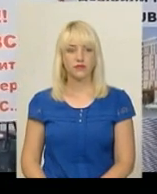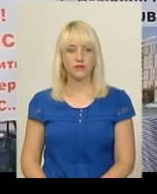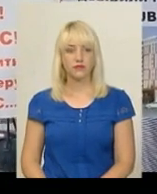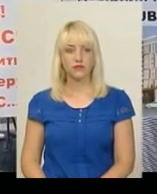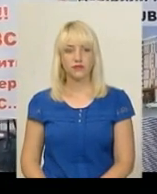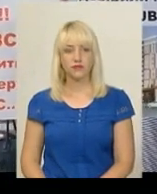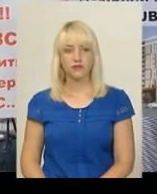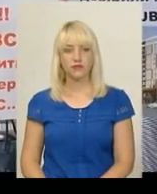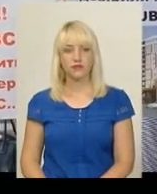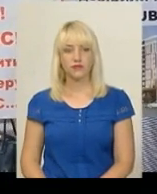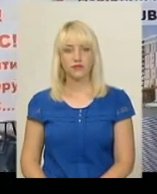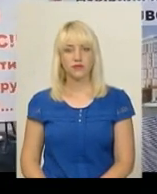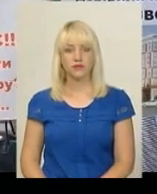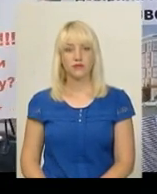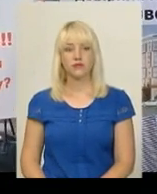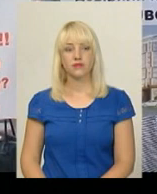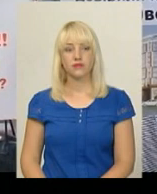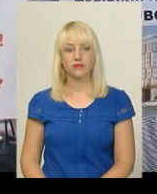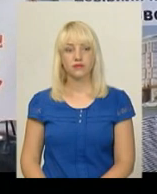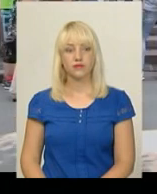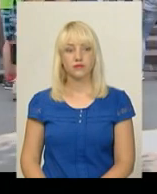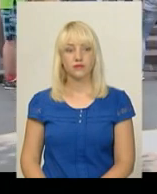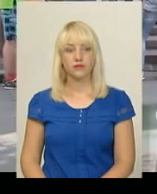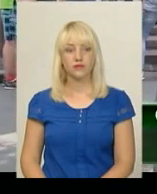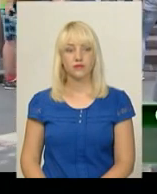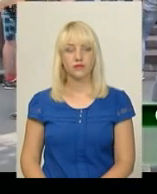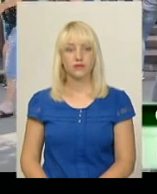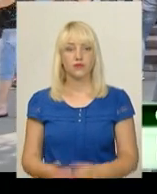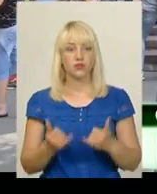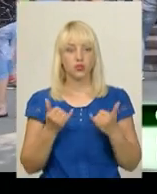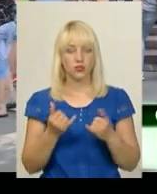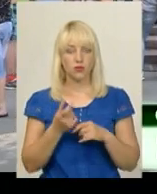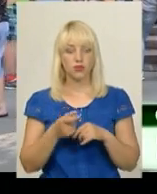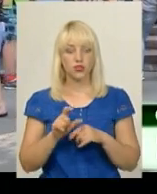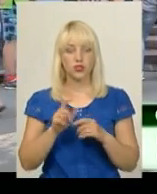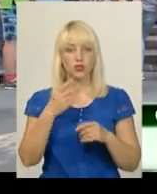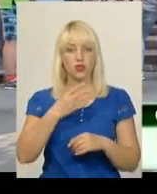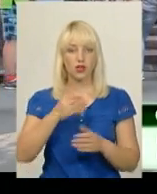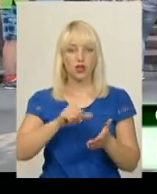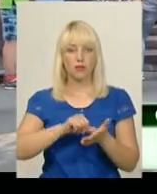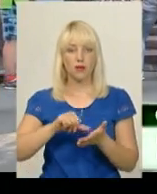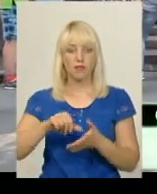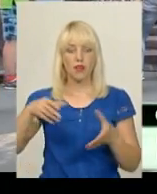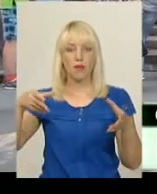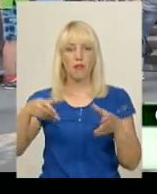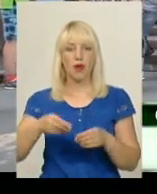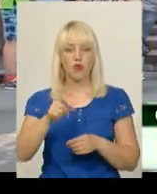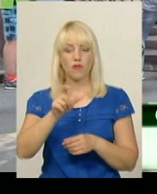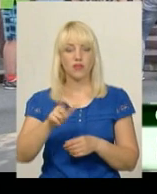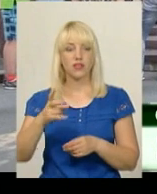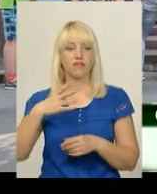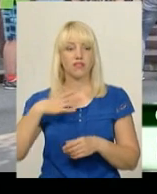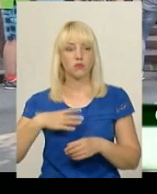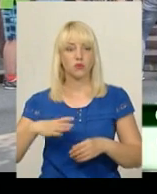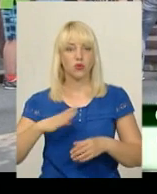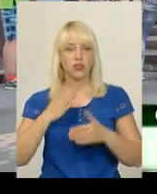Хмельницькі «Забудовники» підають рівня. Сьогодні більше 40 представників пайовиків вимушені були